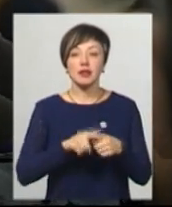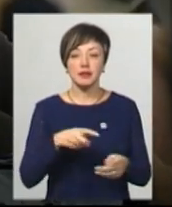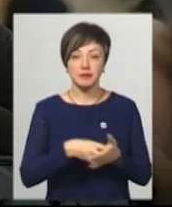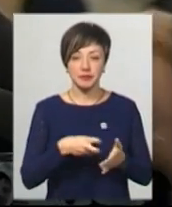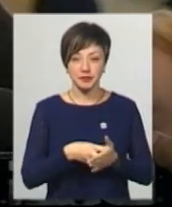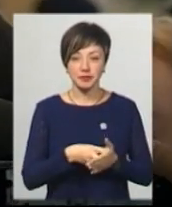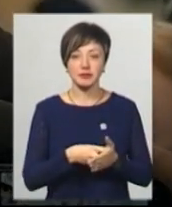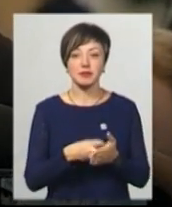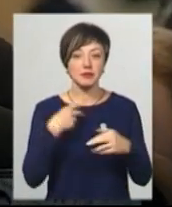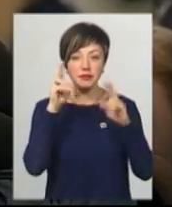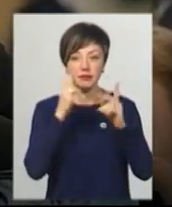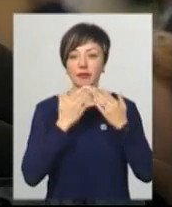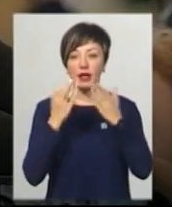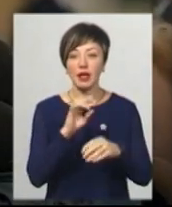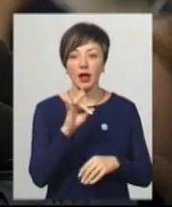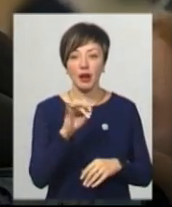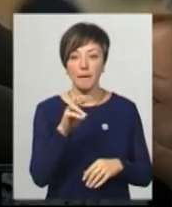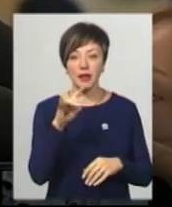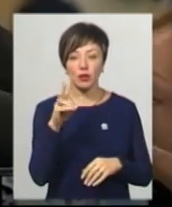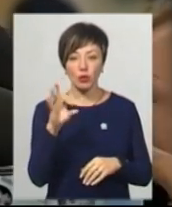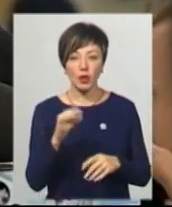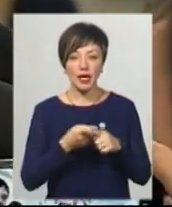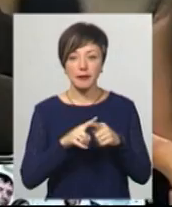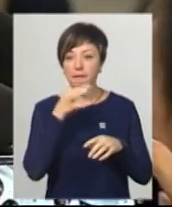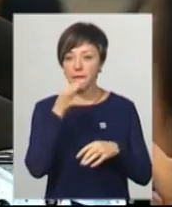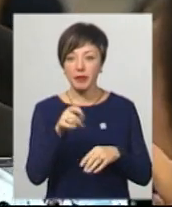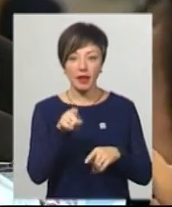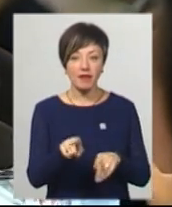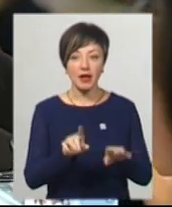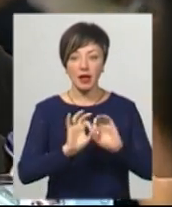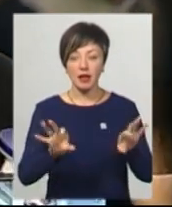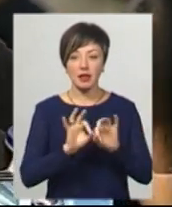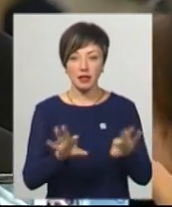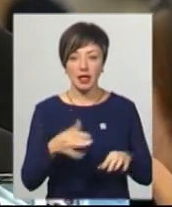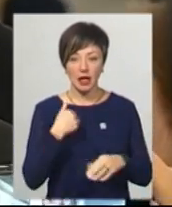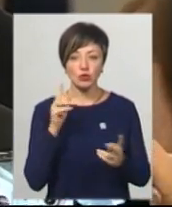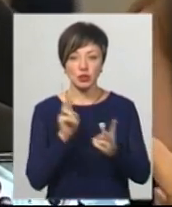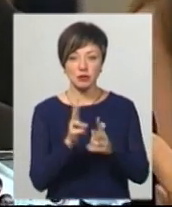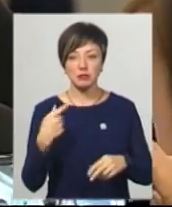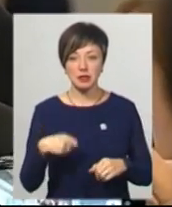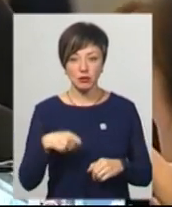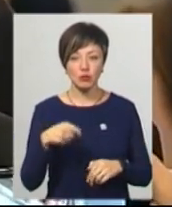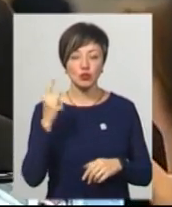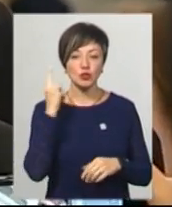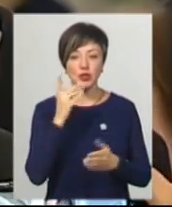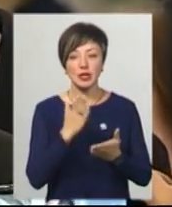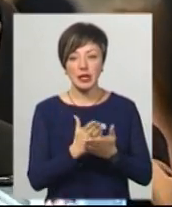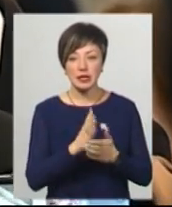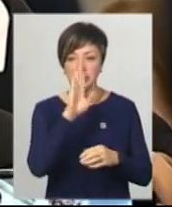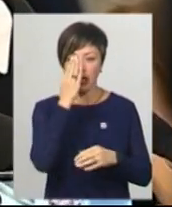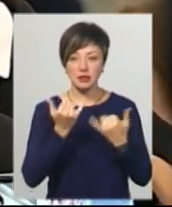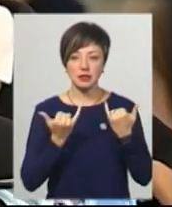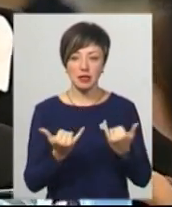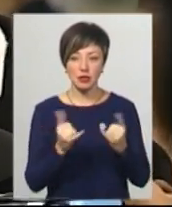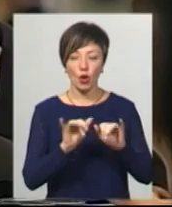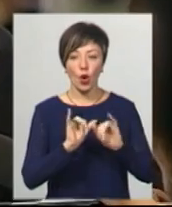вам кажу, спитайте Богдана Яременко, тому що я зараз там щось скажу. Я зустрічався з президента, почути, чи є та зрада, яку